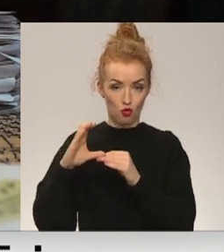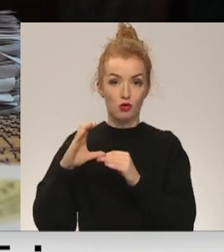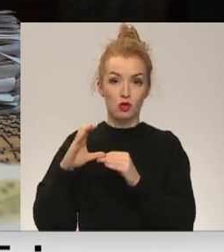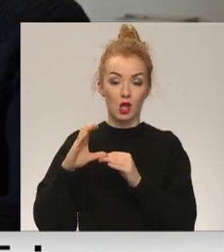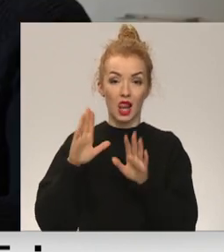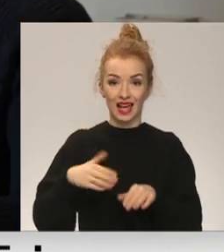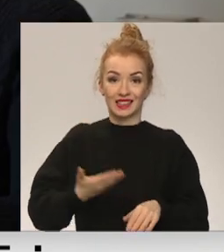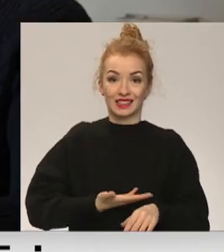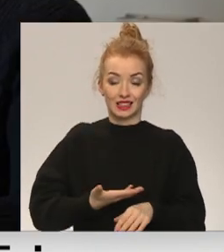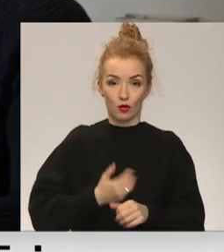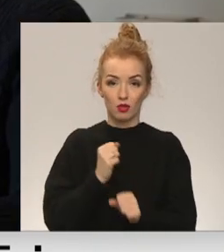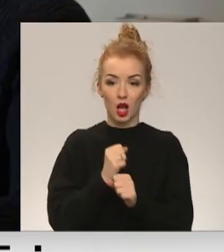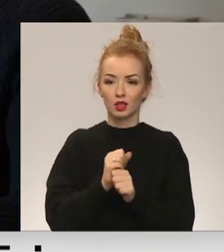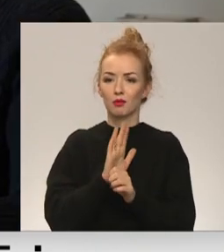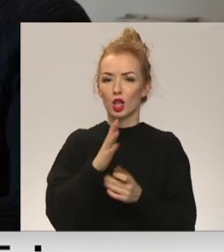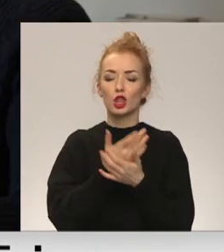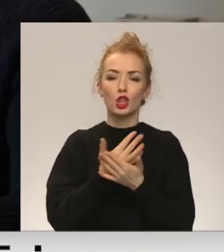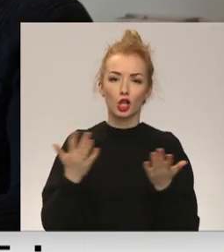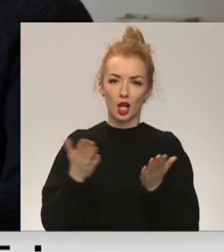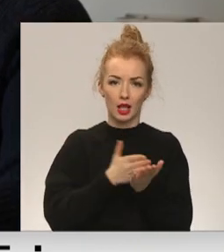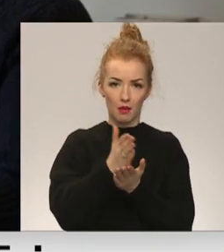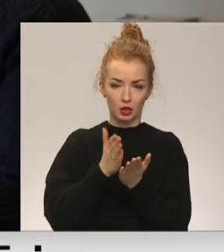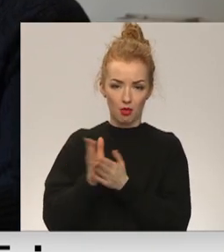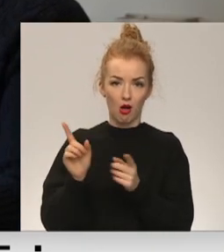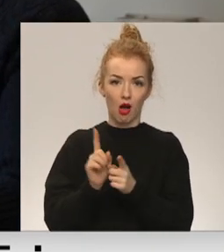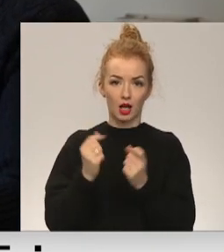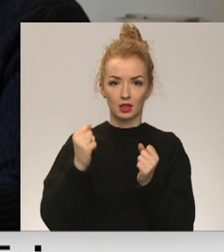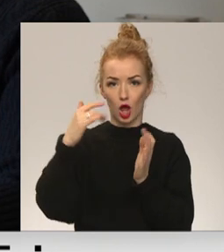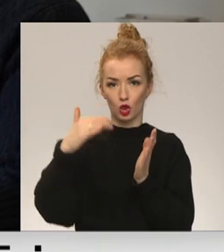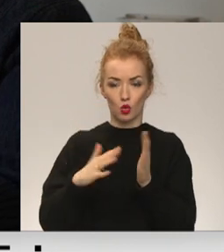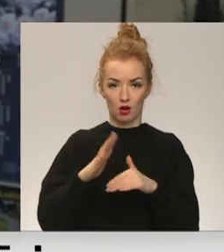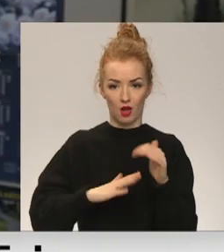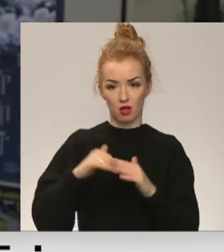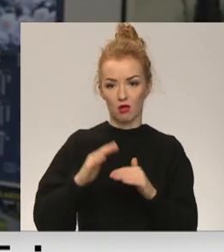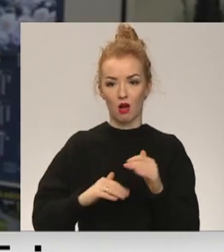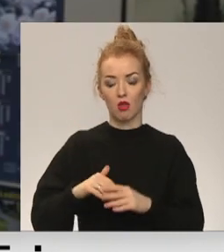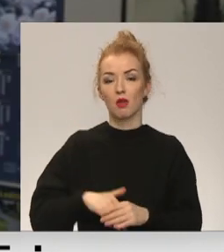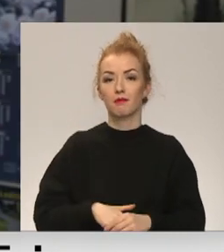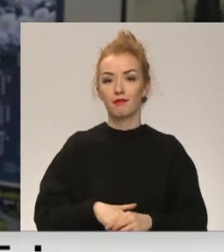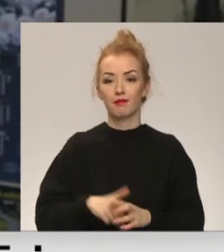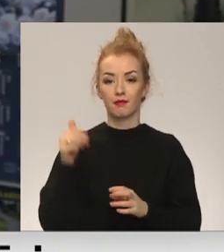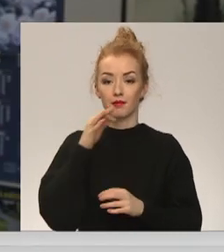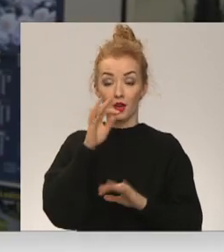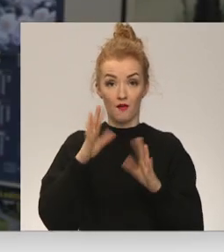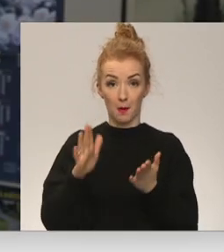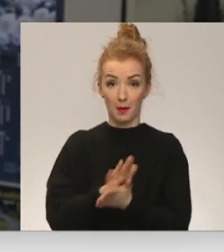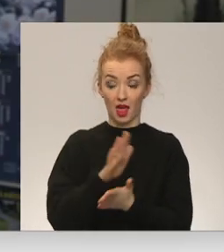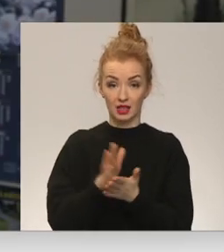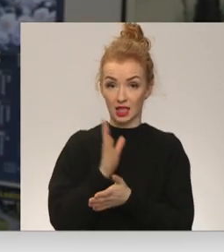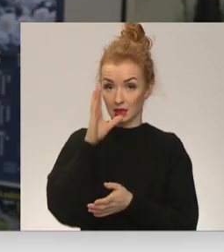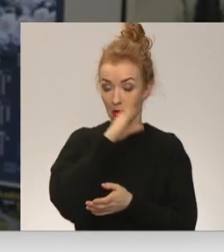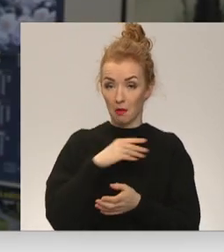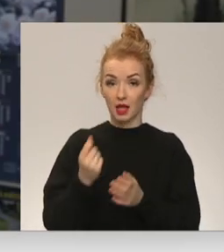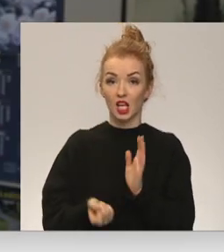ka, lai izdzīvotu, jāstrādā pie dažādiem aspektiem arī satura kvalitātes. Vai presa spēs radīt